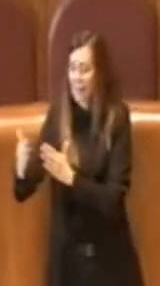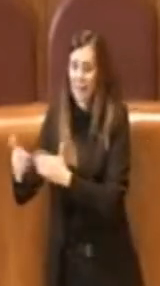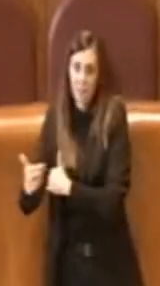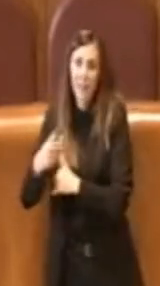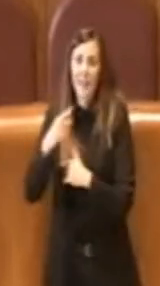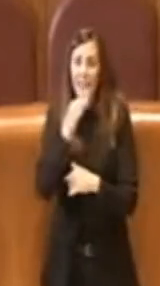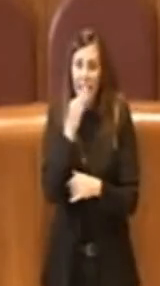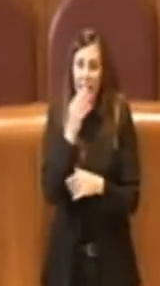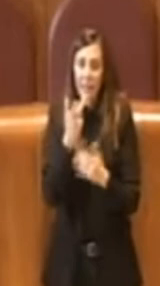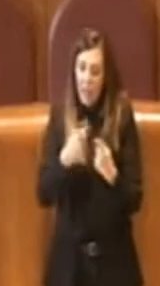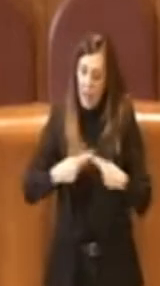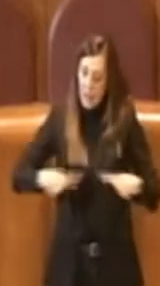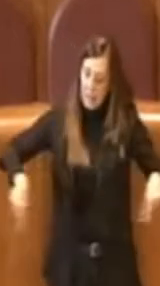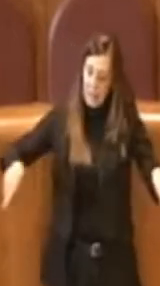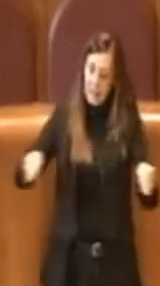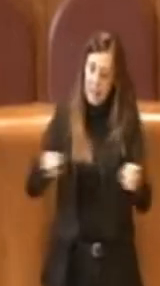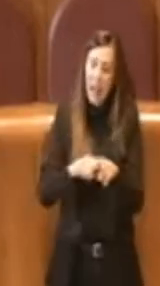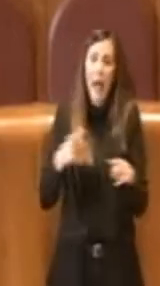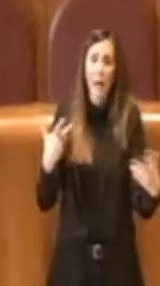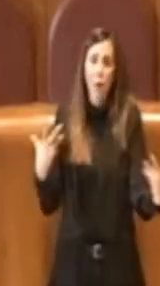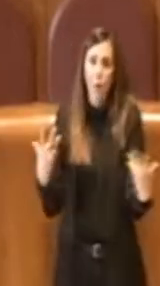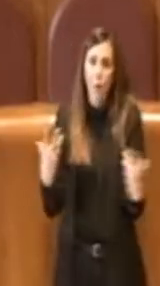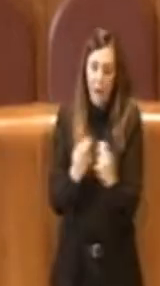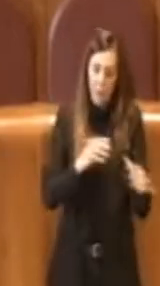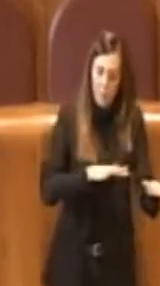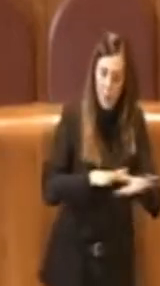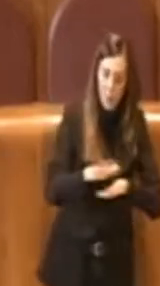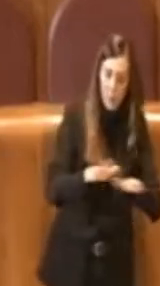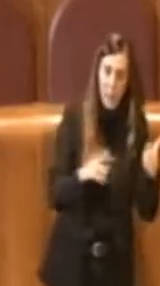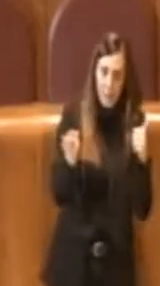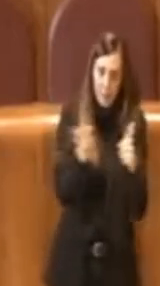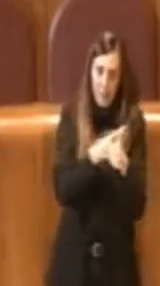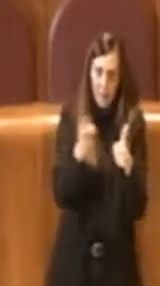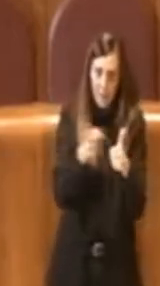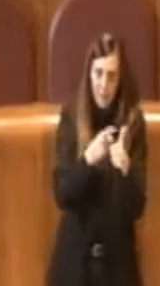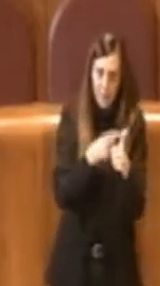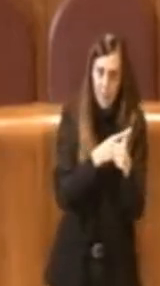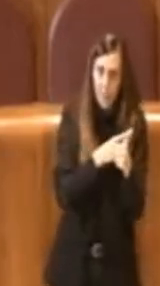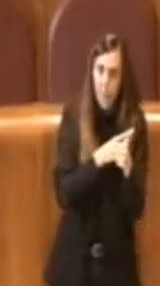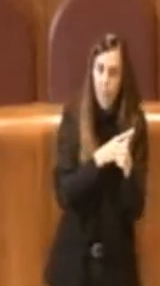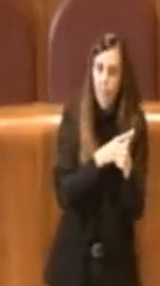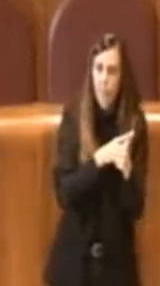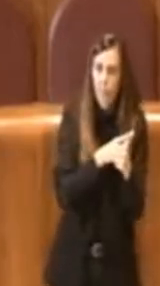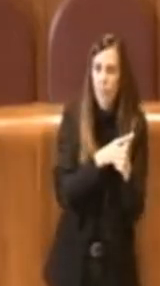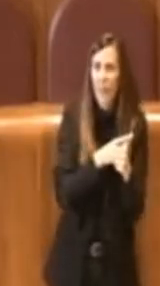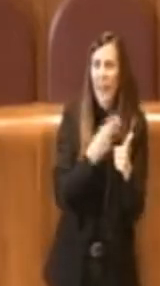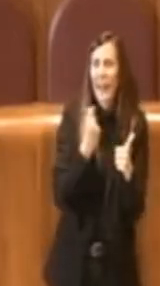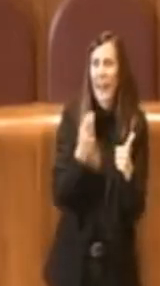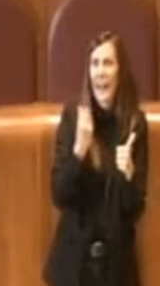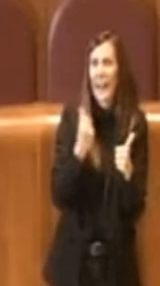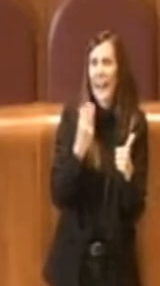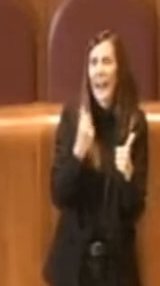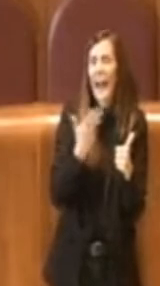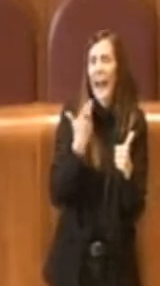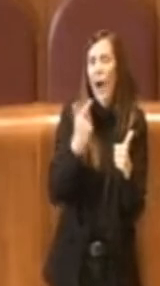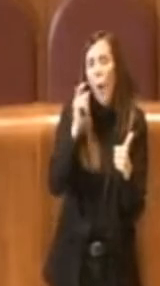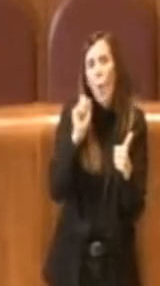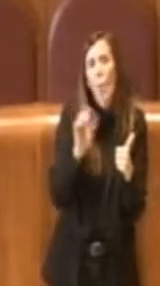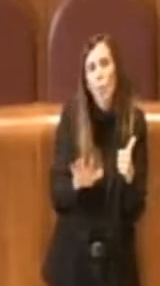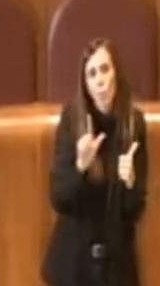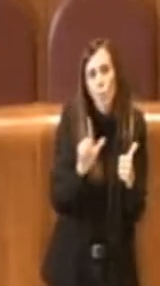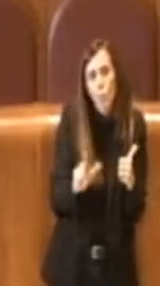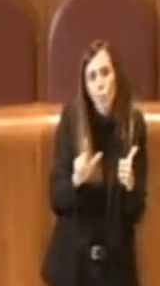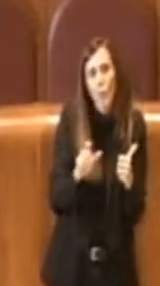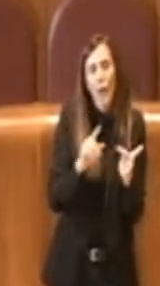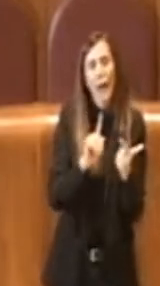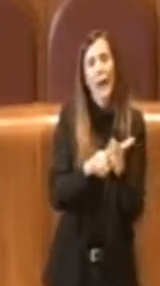ovviamente che comprenda la mobilità, che comprenda l'ambito culturale, ma anche l